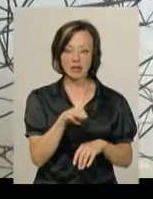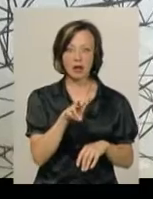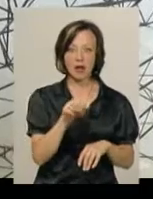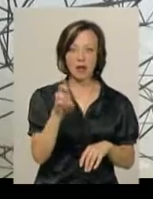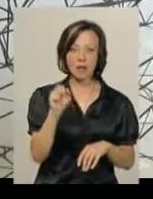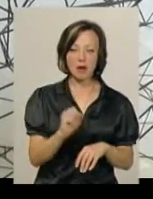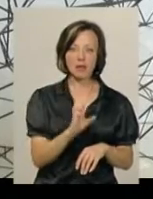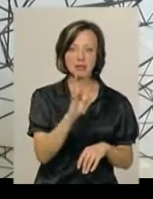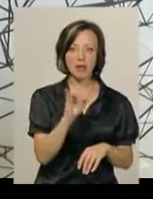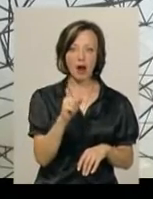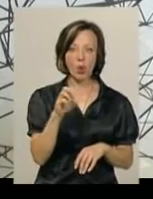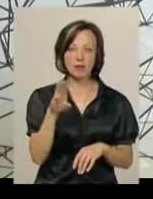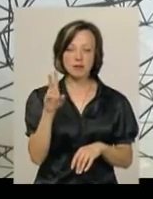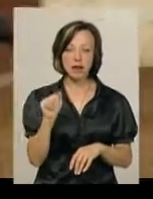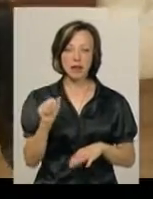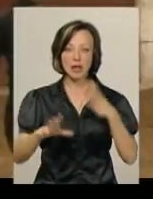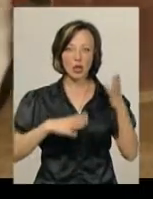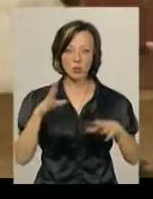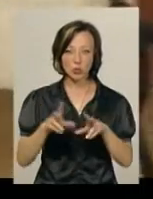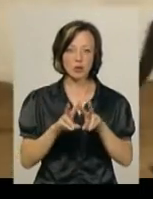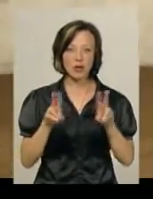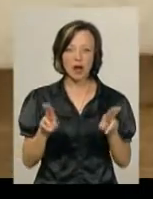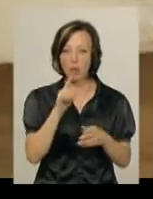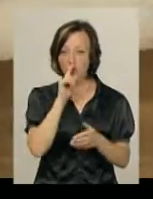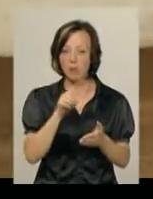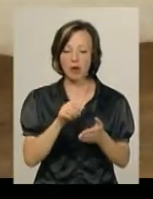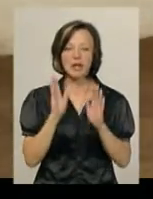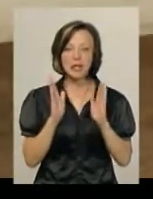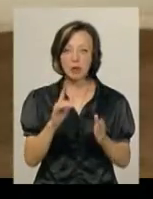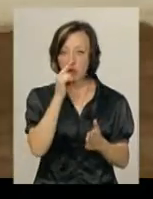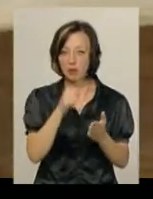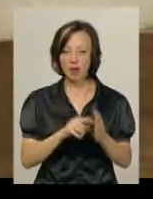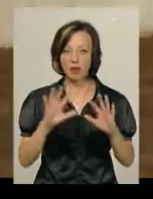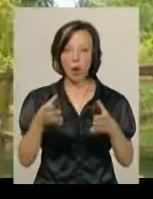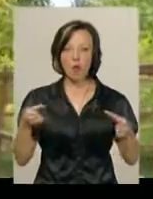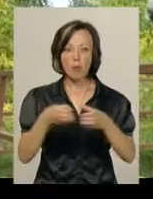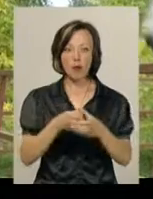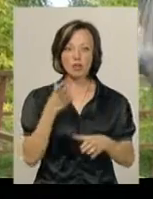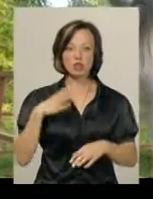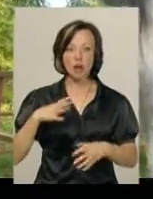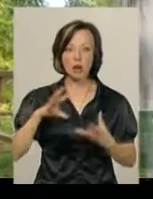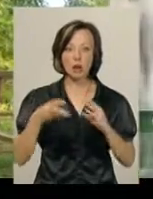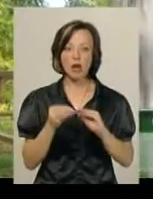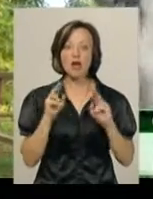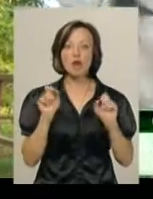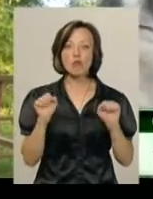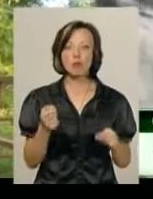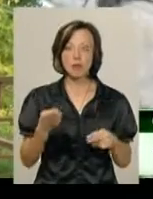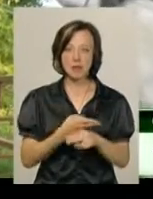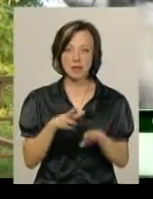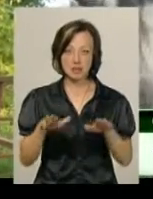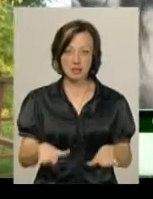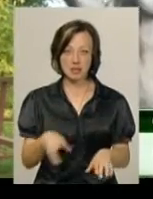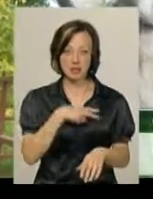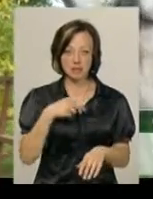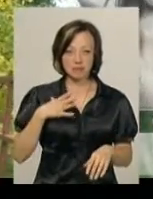Лаба і Вікторія Страхотінська. Тренуються спортсмени, як тільки випадає нагода. Громада чекає результат. Ну як я можу вже без місця приїхати? Я